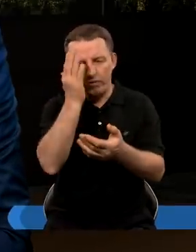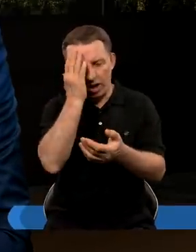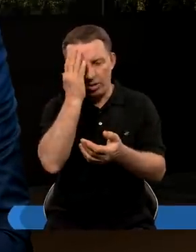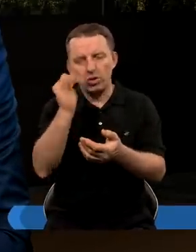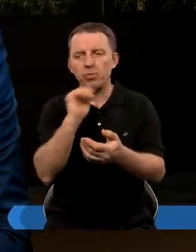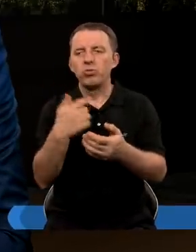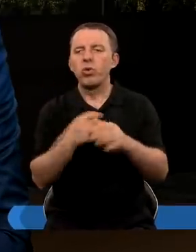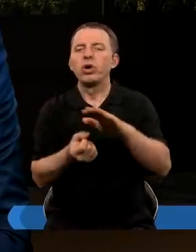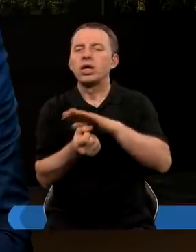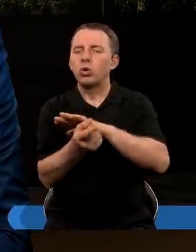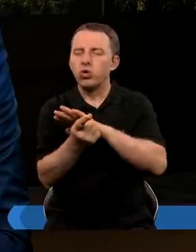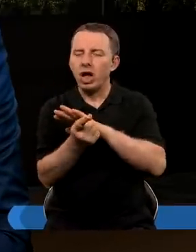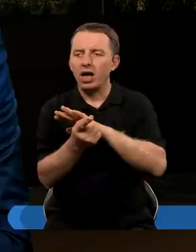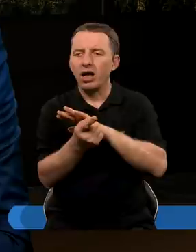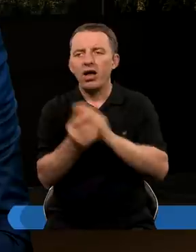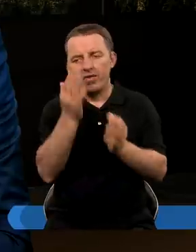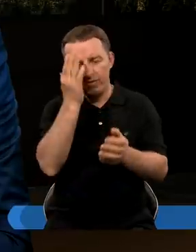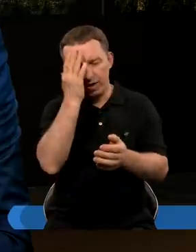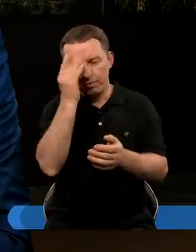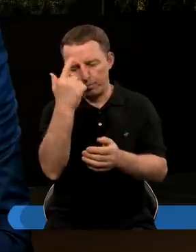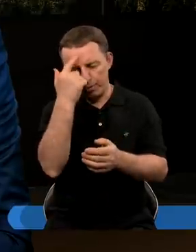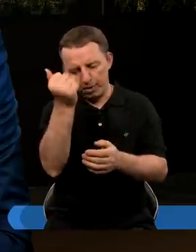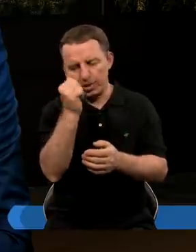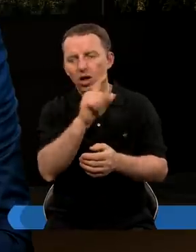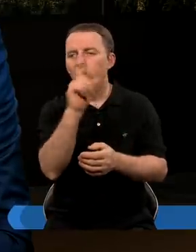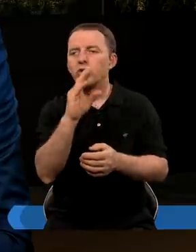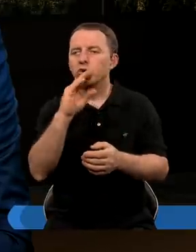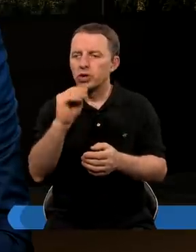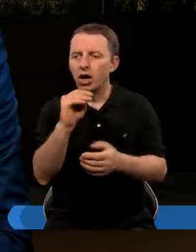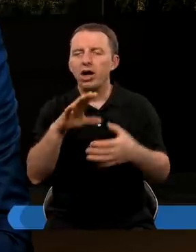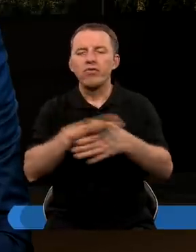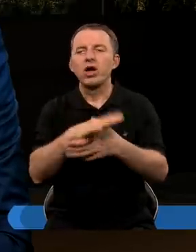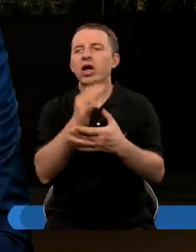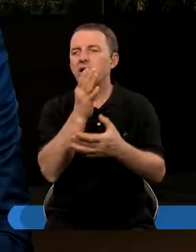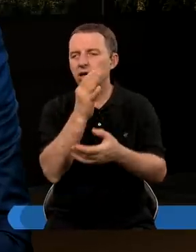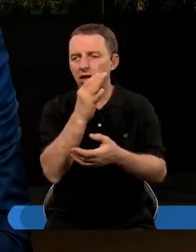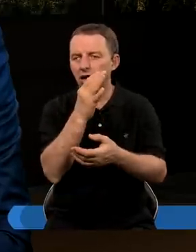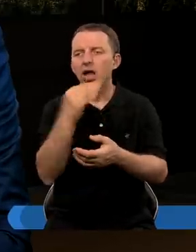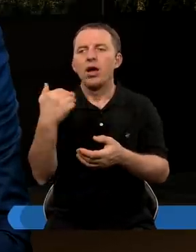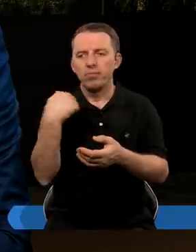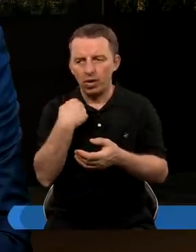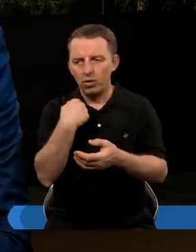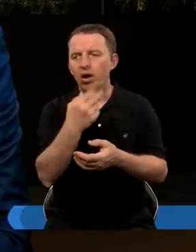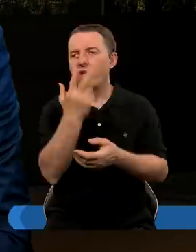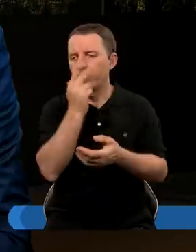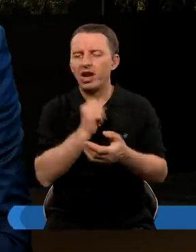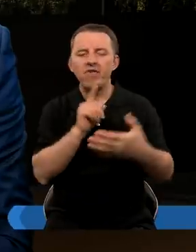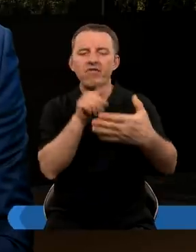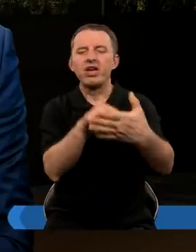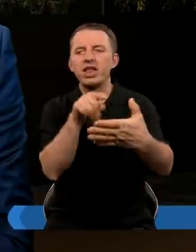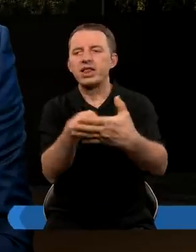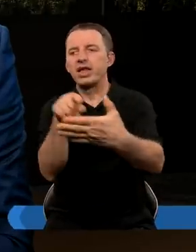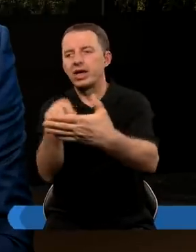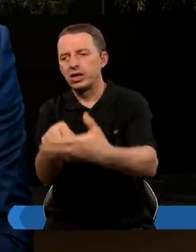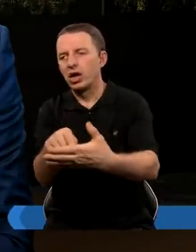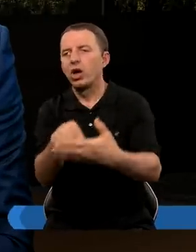jaki byłby skutek. Z drugiej strony musimy pamiętać, że w Izraelu wtedy były wyraźne wytyczne co do